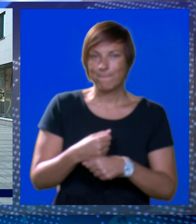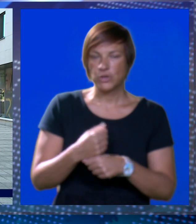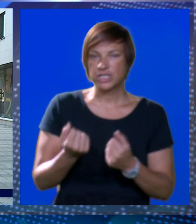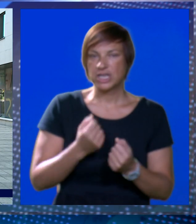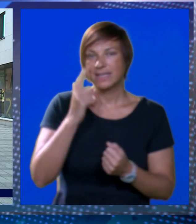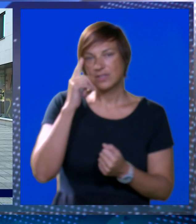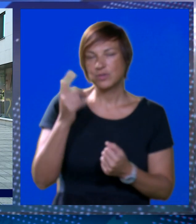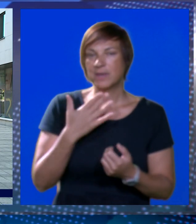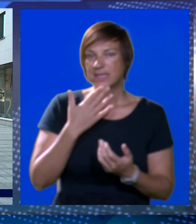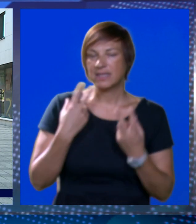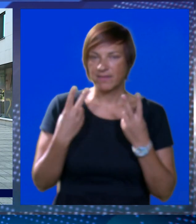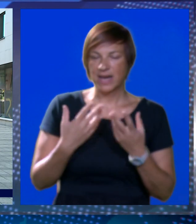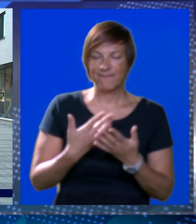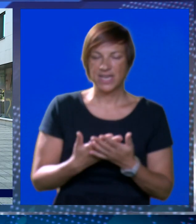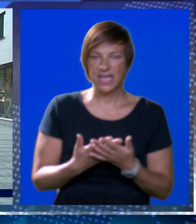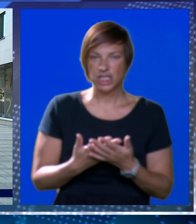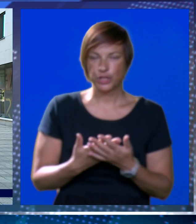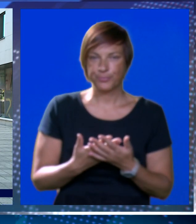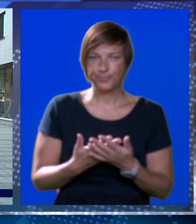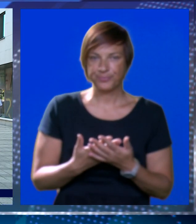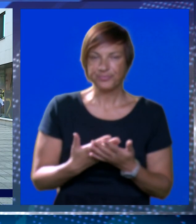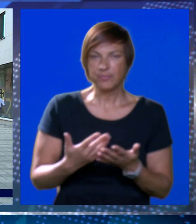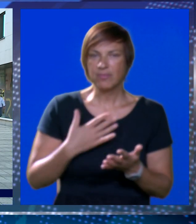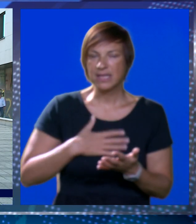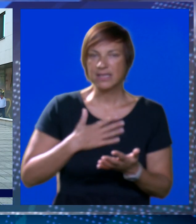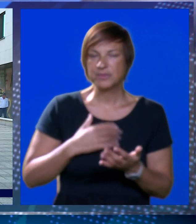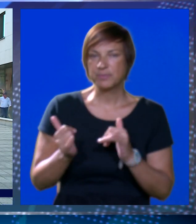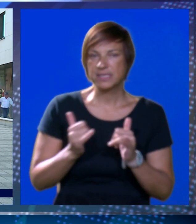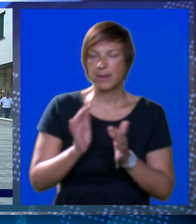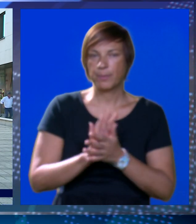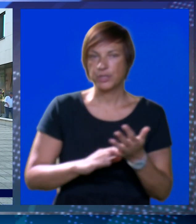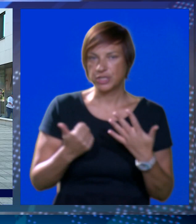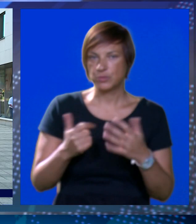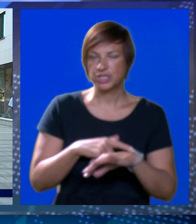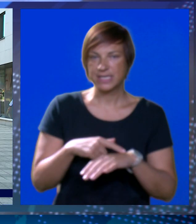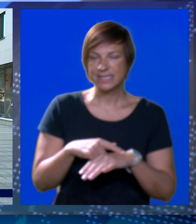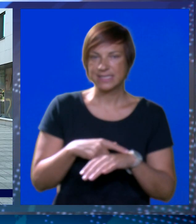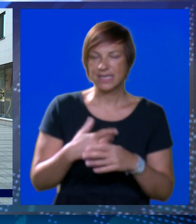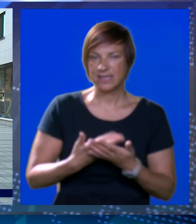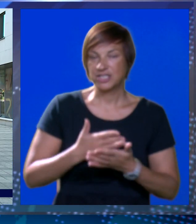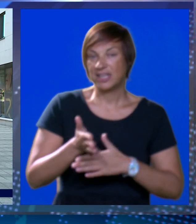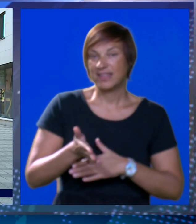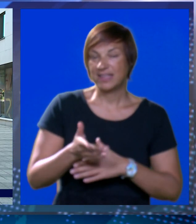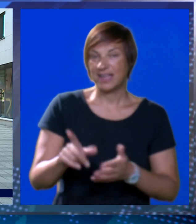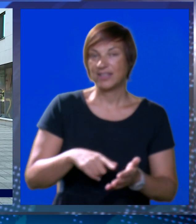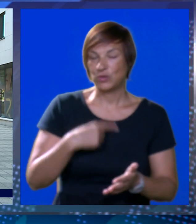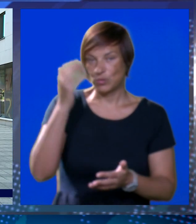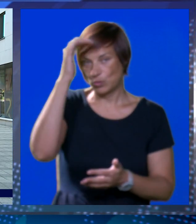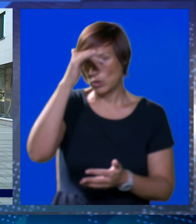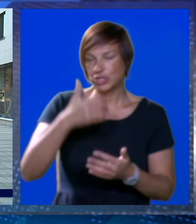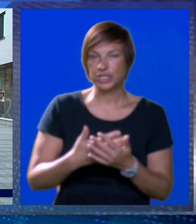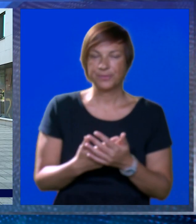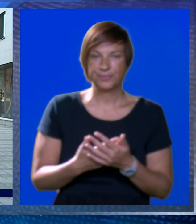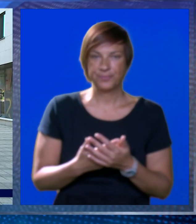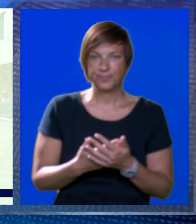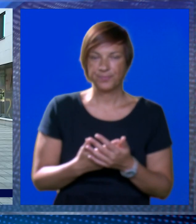podržati ovo jer smatram da je ovo hvali vrijedno. Te nadam da će biti dosta zaube, počinju u šest sati i nadam da će trebati do, hajmo reći,